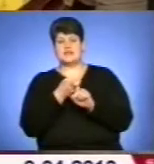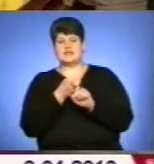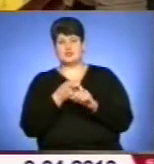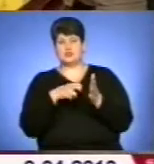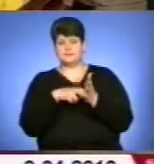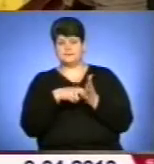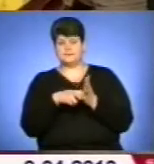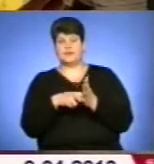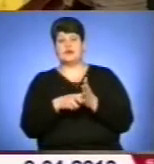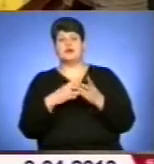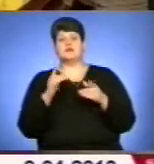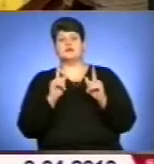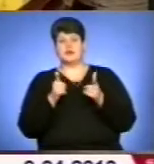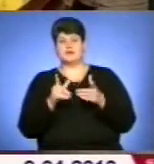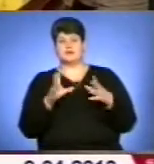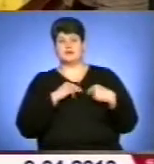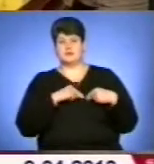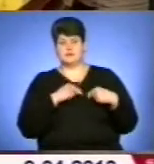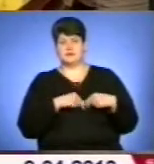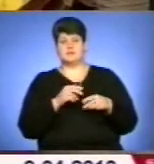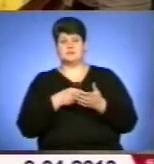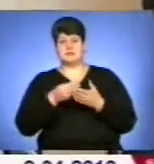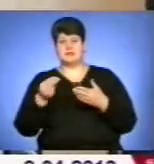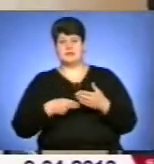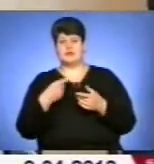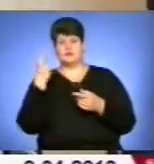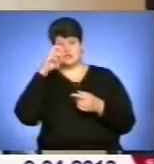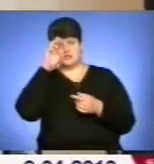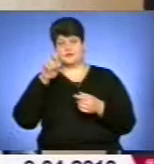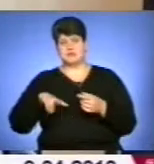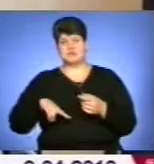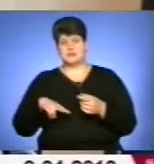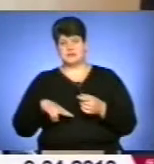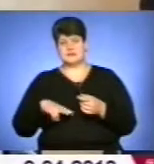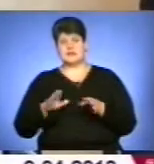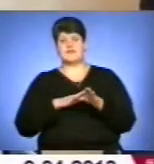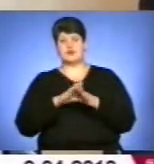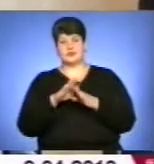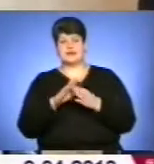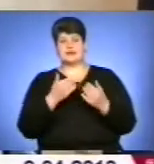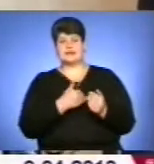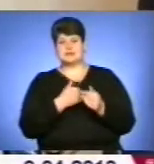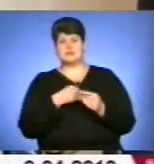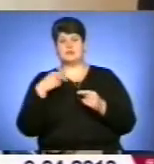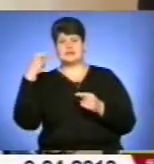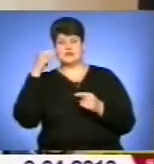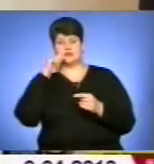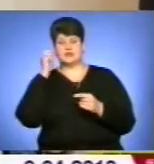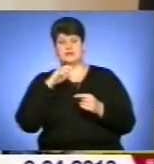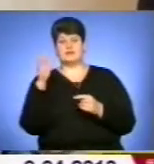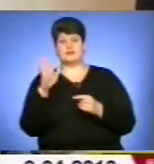співробітництво підписали сьогодні в облдержадміністрації. На виконання ініціатив президента України Віктора Федоровича